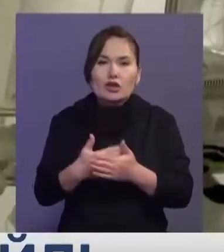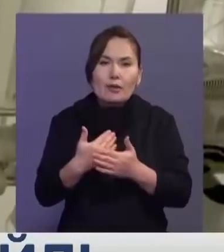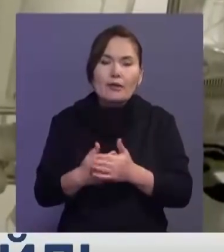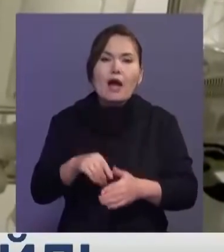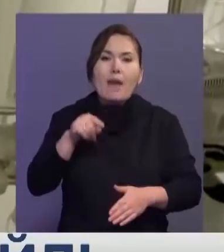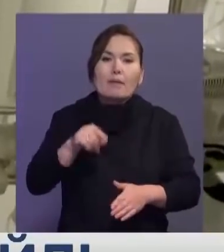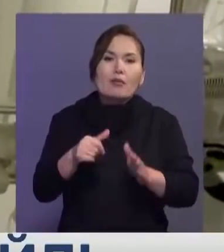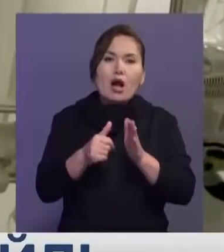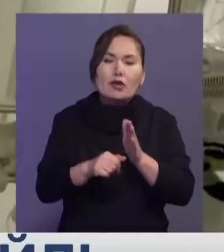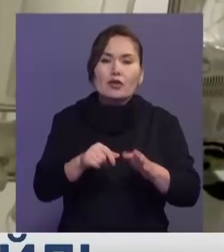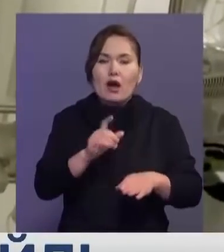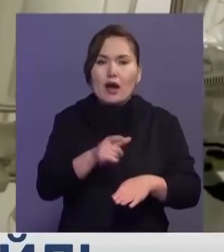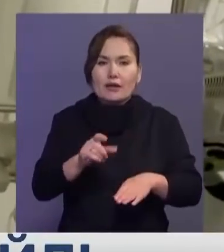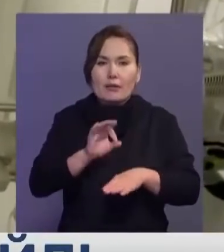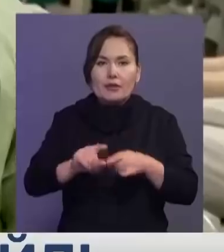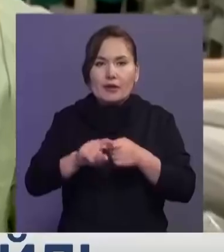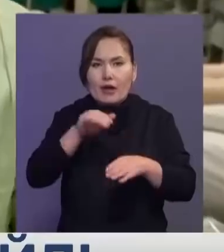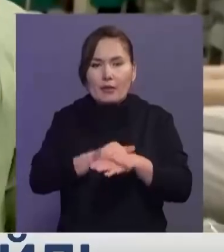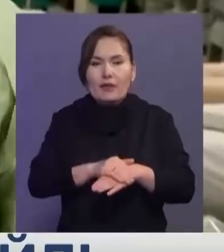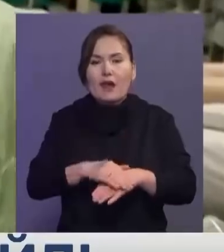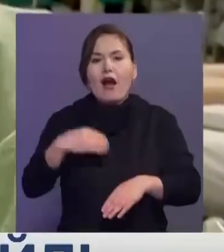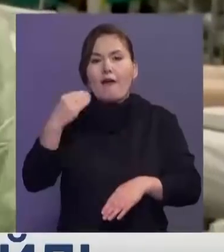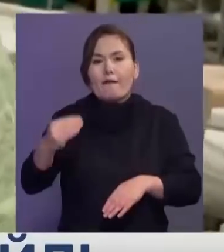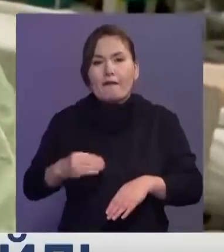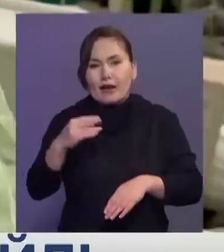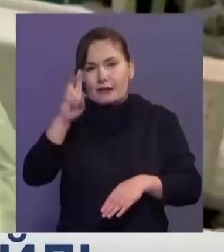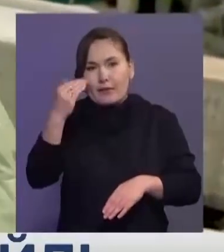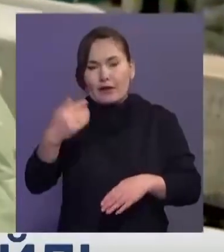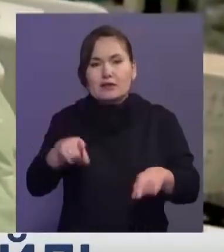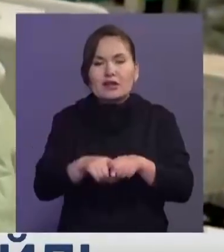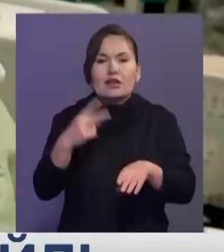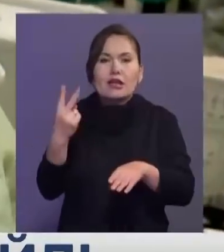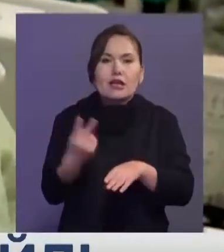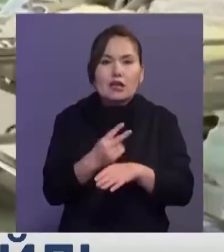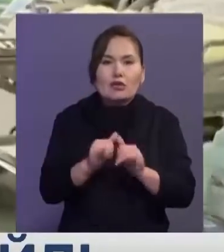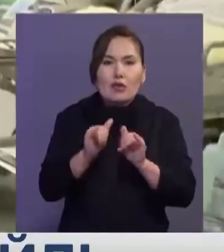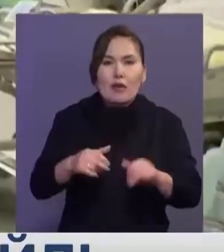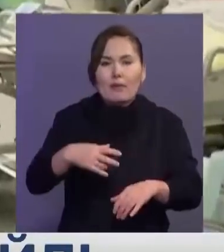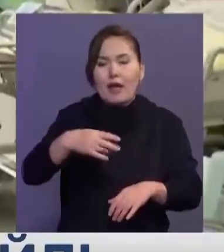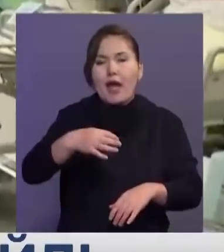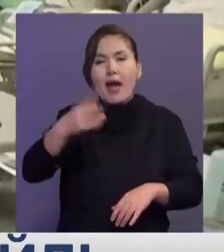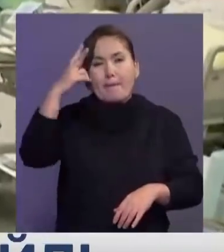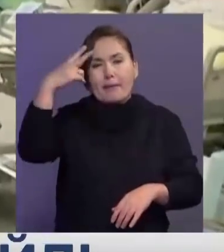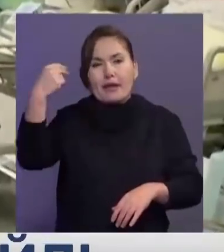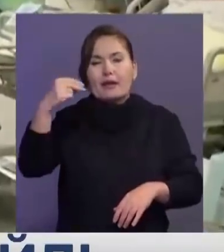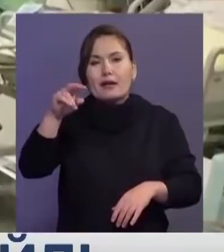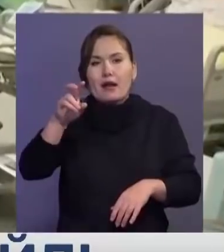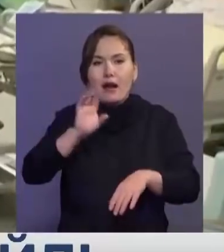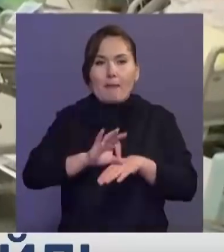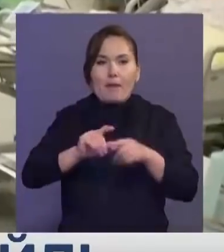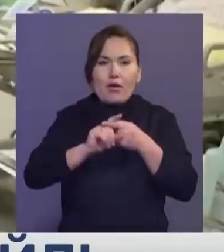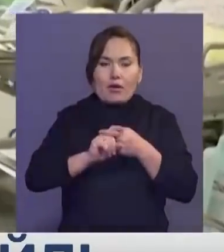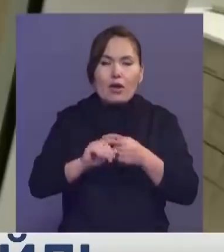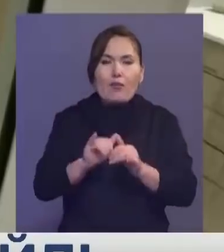1600 науқастыр келет. Бұл франциямен салыстырғанда еке сегіп. Жалпы Белгия дертті жұқтыру және өлім жетім көрсеткіші